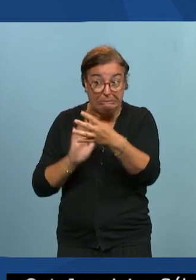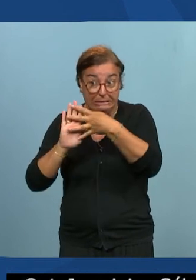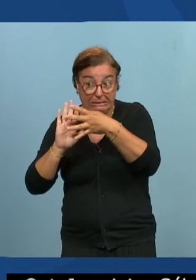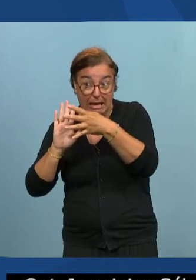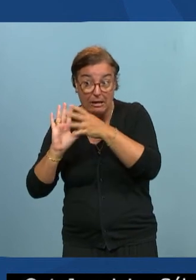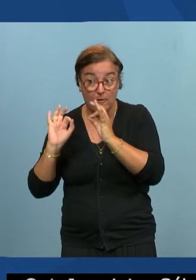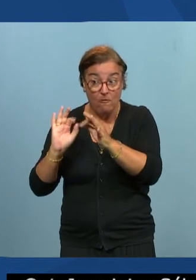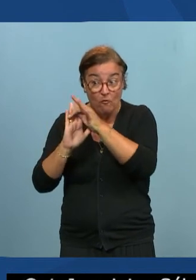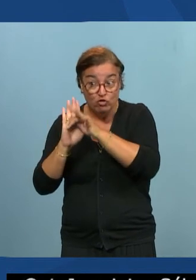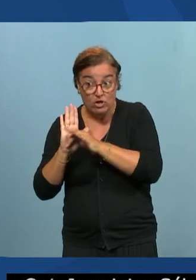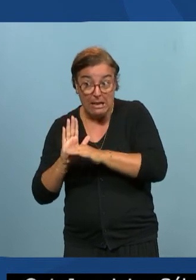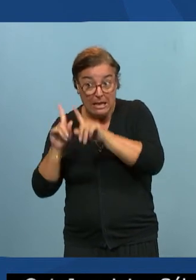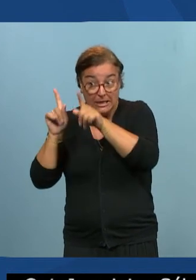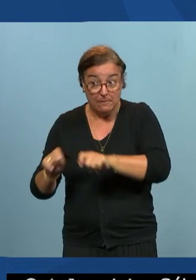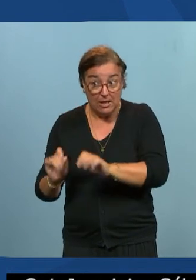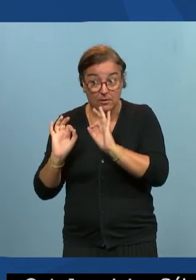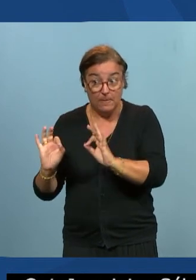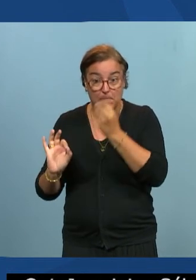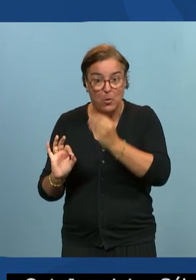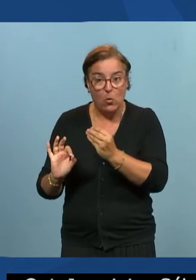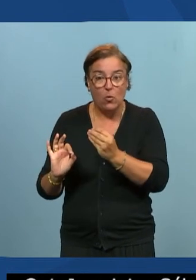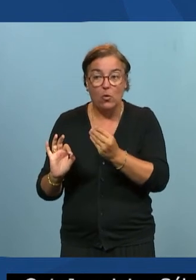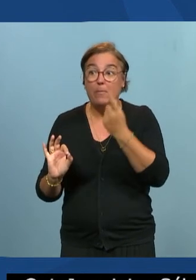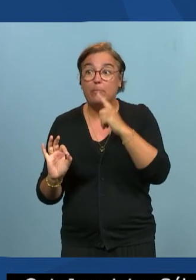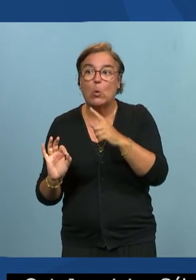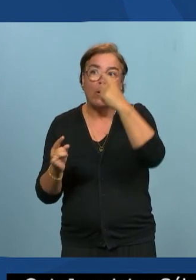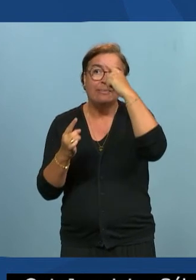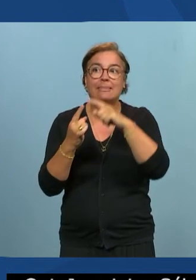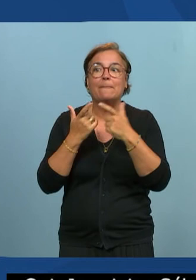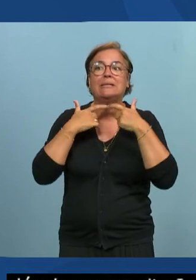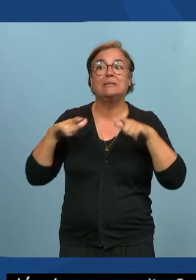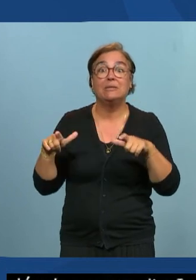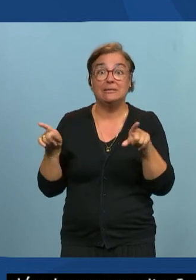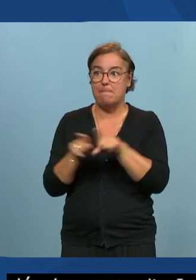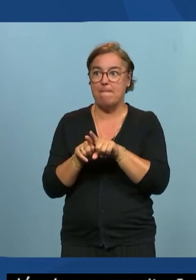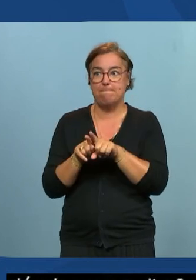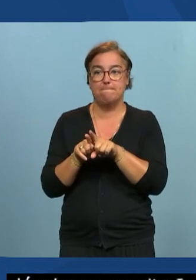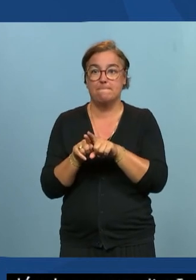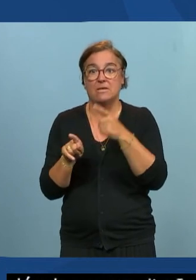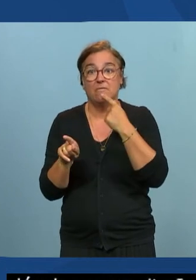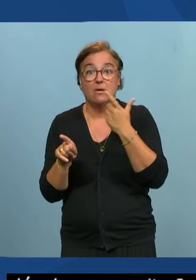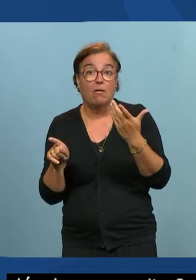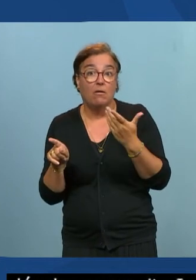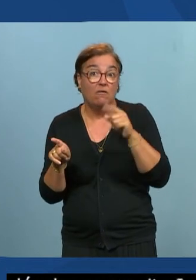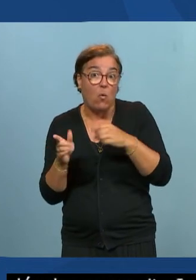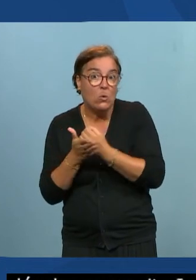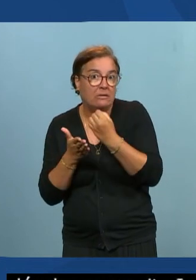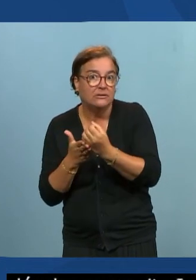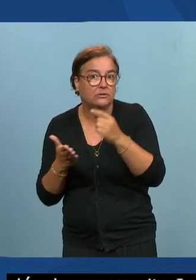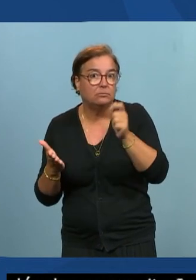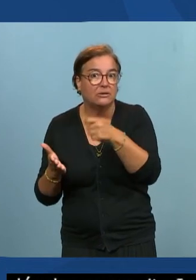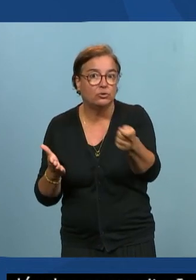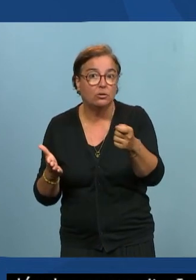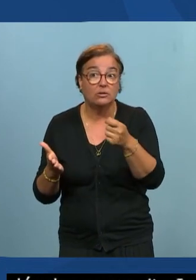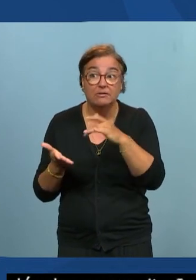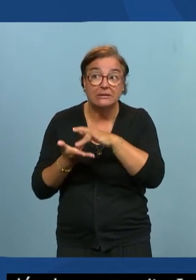fonctionnels sont respectés pour l'accessibilité ça va être la même chose on va devoir tester le site il est bien